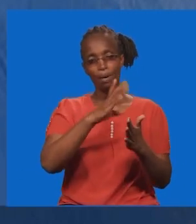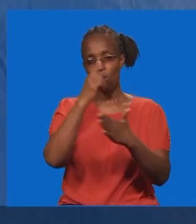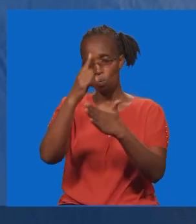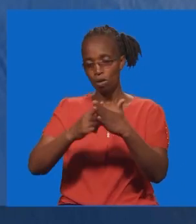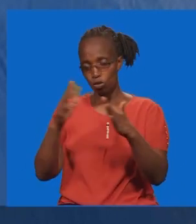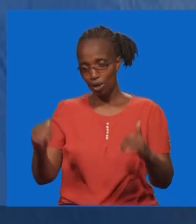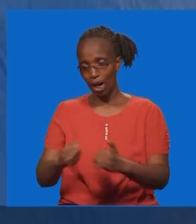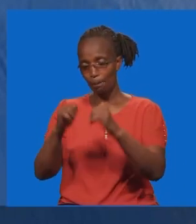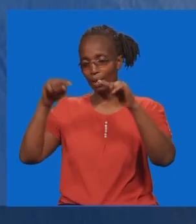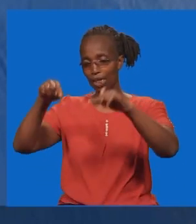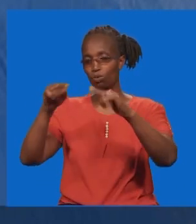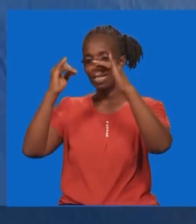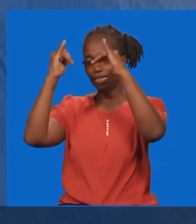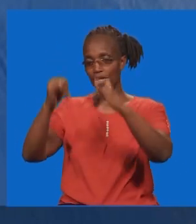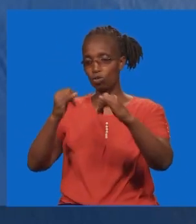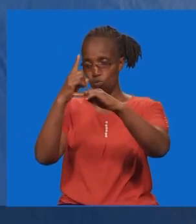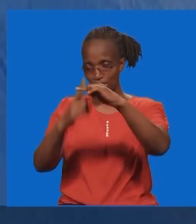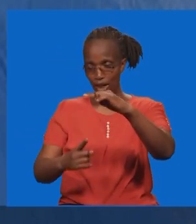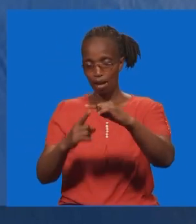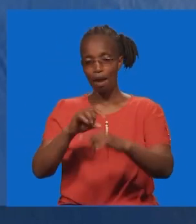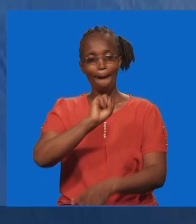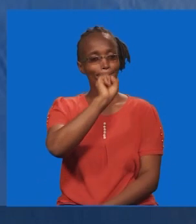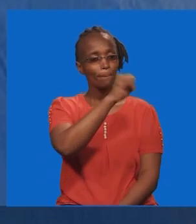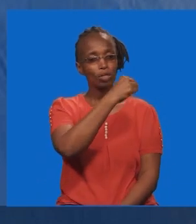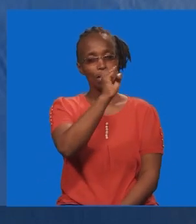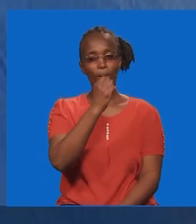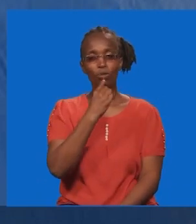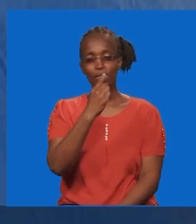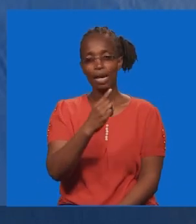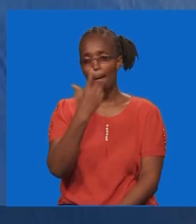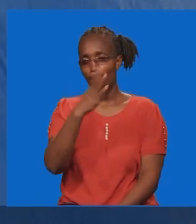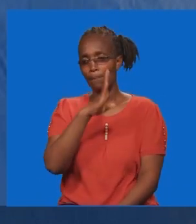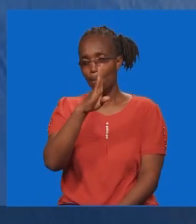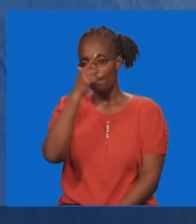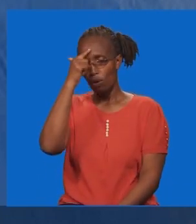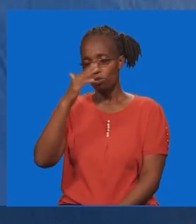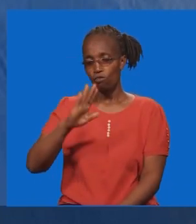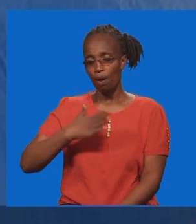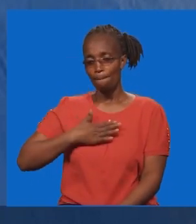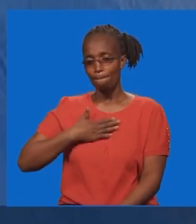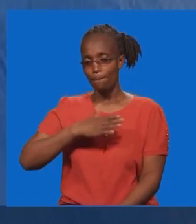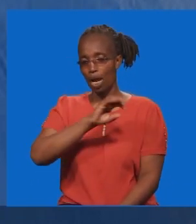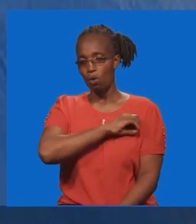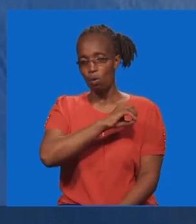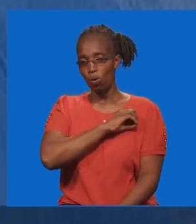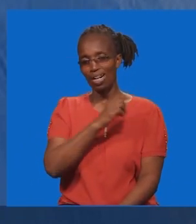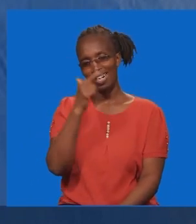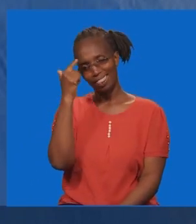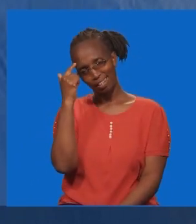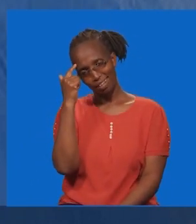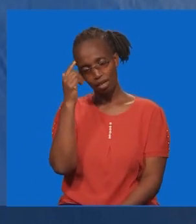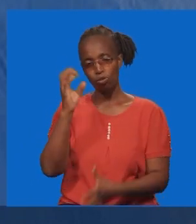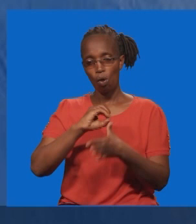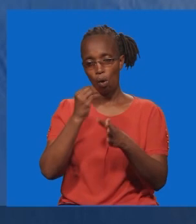katika taida kufanyika katika mwaka huu mpia. Awezi sema ya kwamba ni kwa sababu ya mawazo yangu. Awezi sema ni kwa sababu na ata